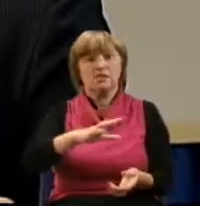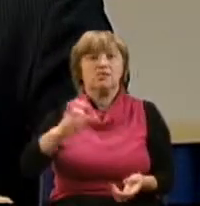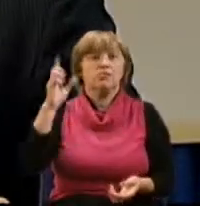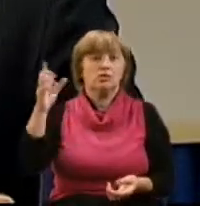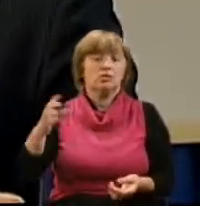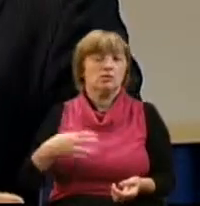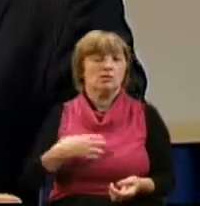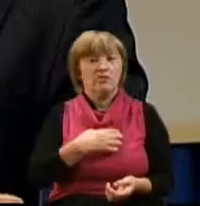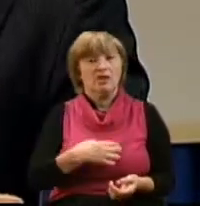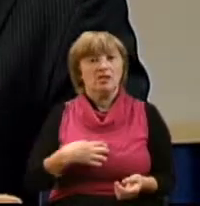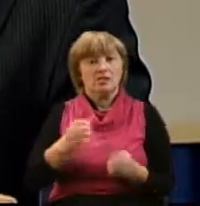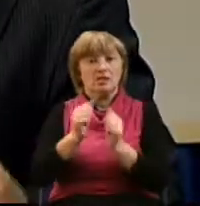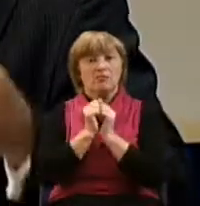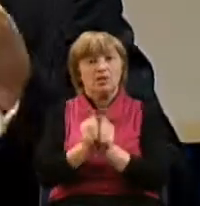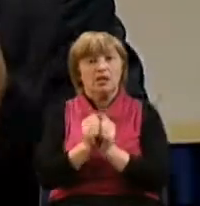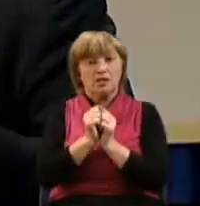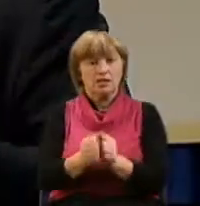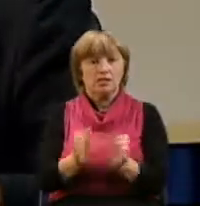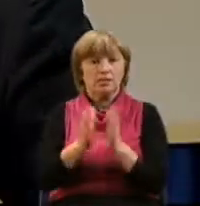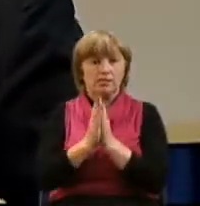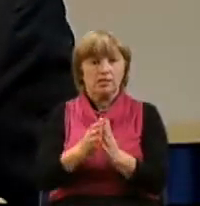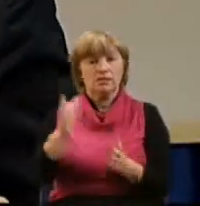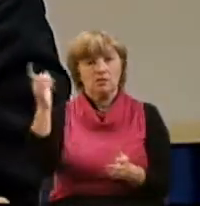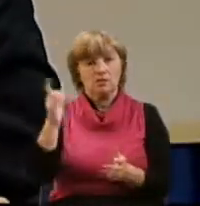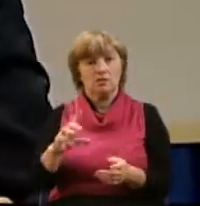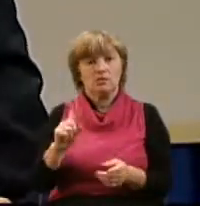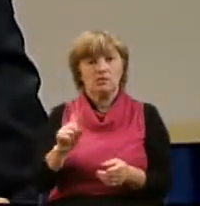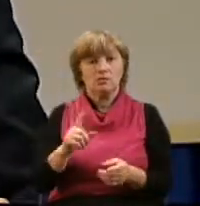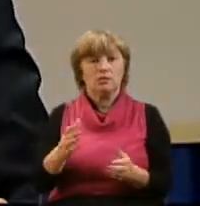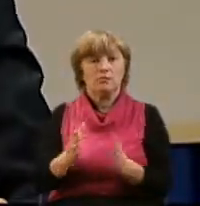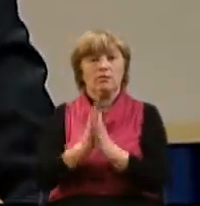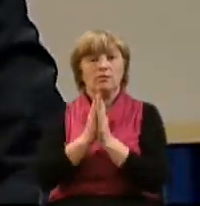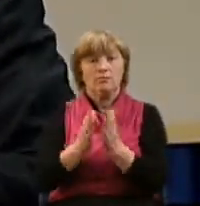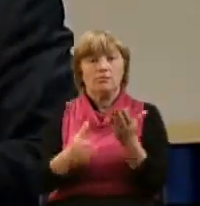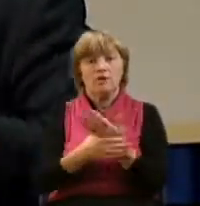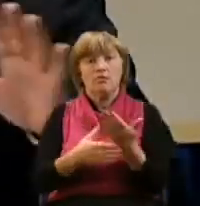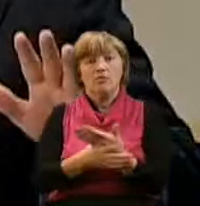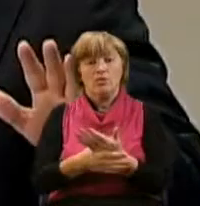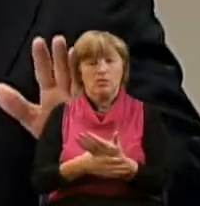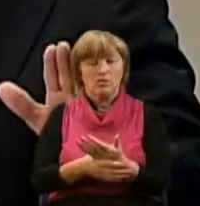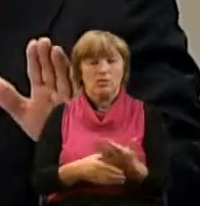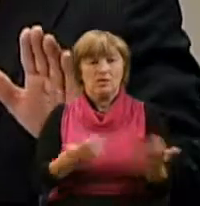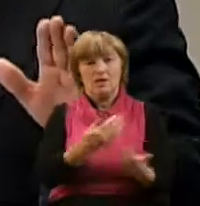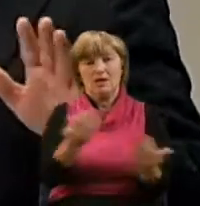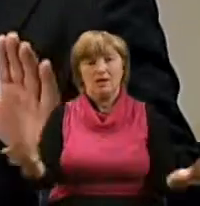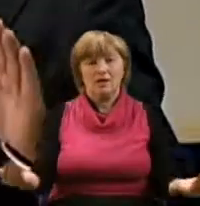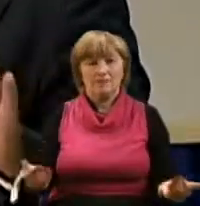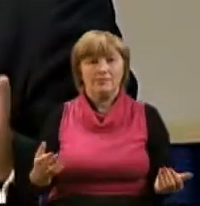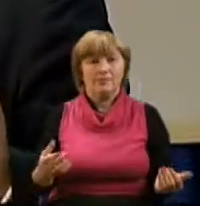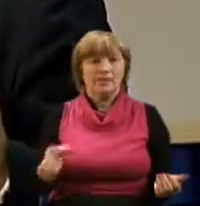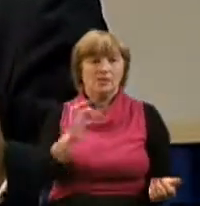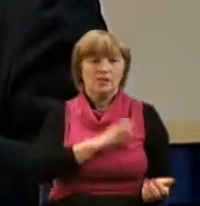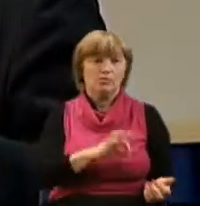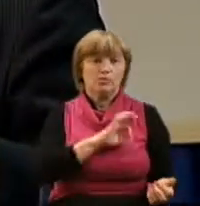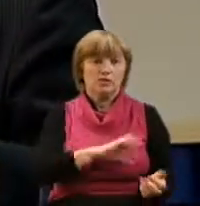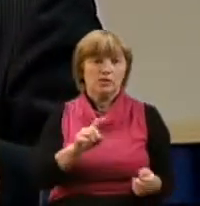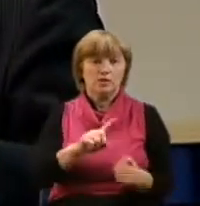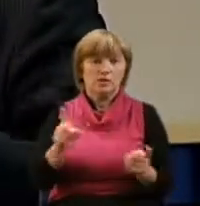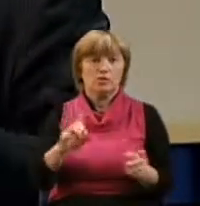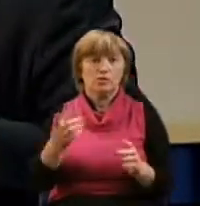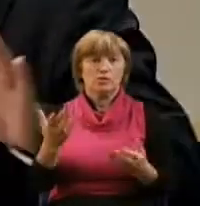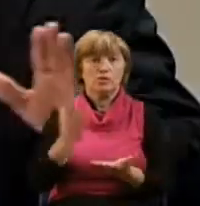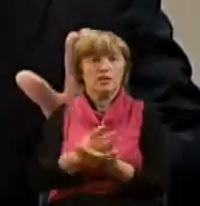молиться об этом и просить Господа, чтобы Он помог нам не похоронить то, что есть внутри нас.